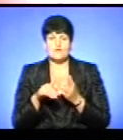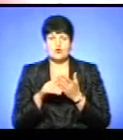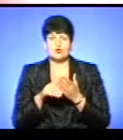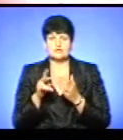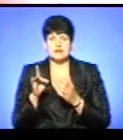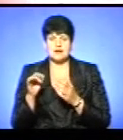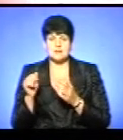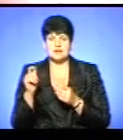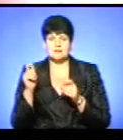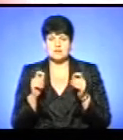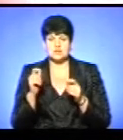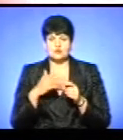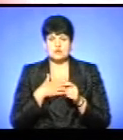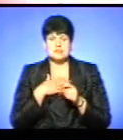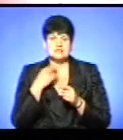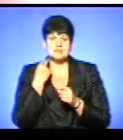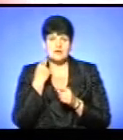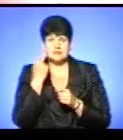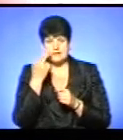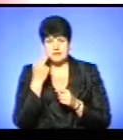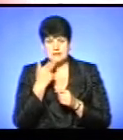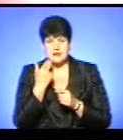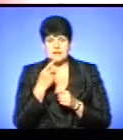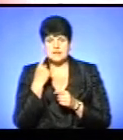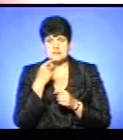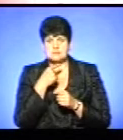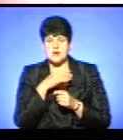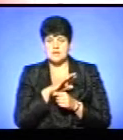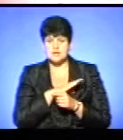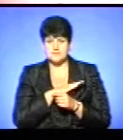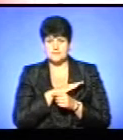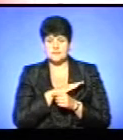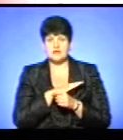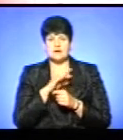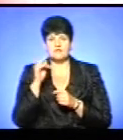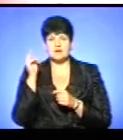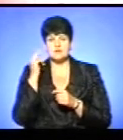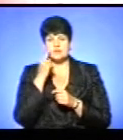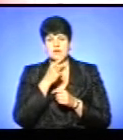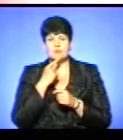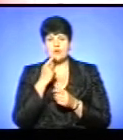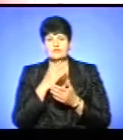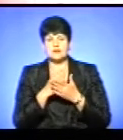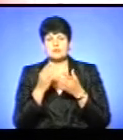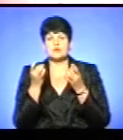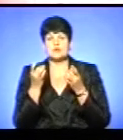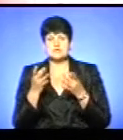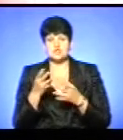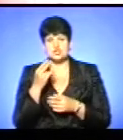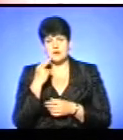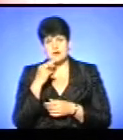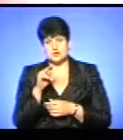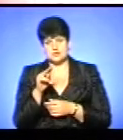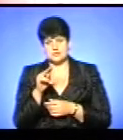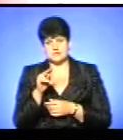приїжджають до нас як з Англії, Італії та Іспанії. Вивчення мови йде набагато простіше і краще.